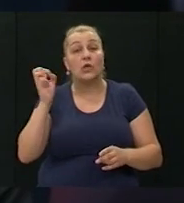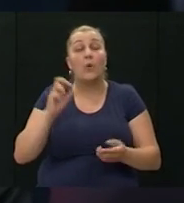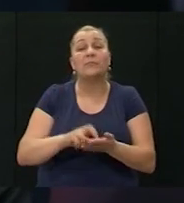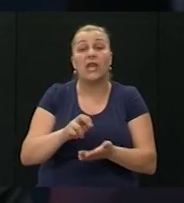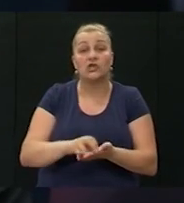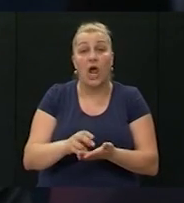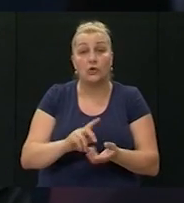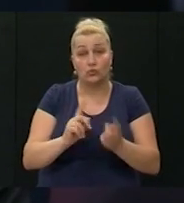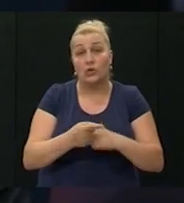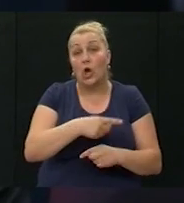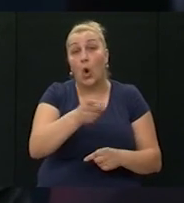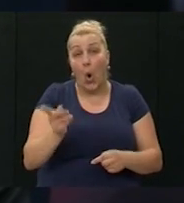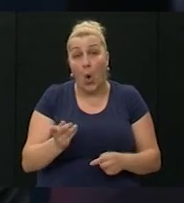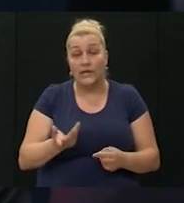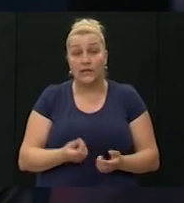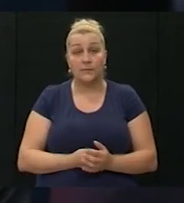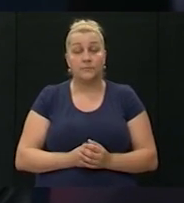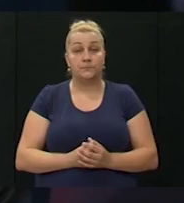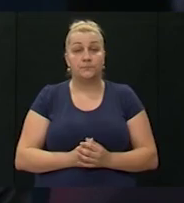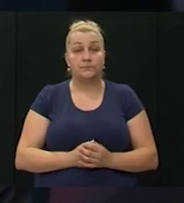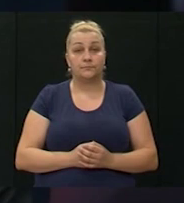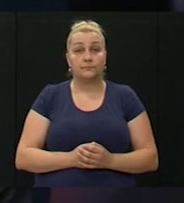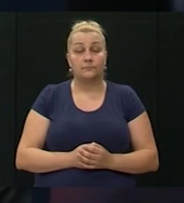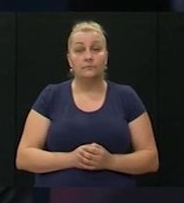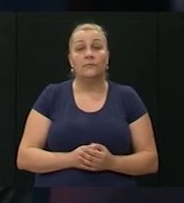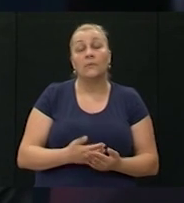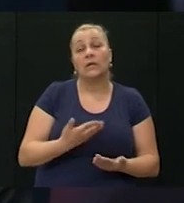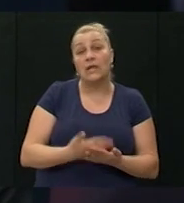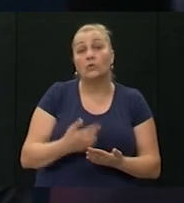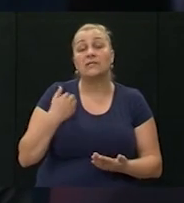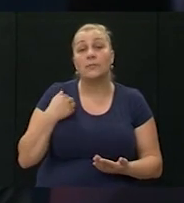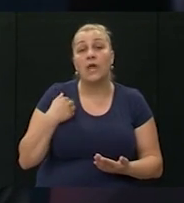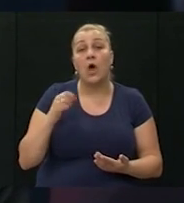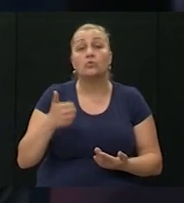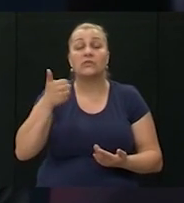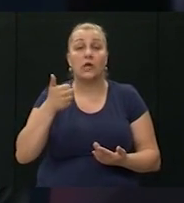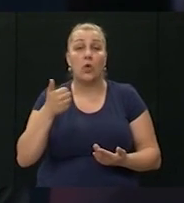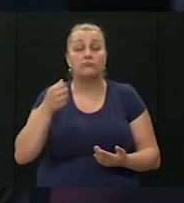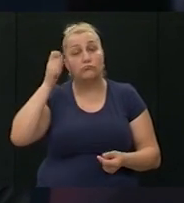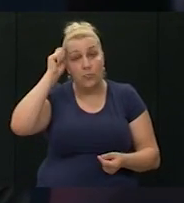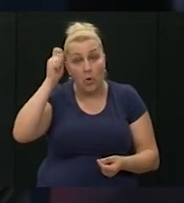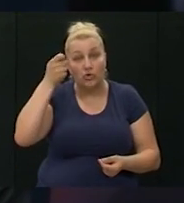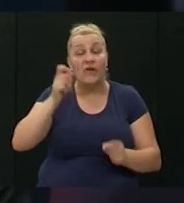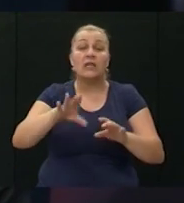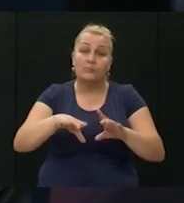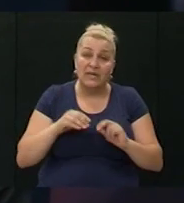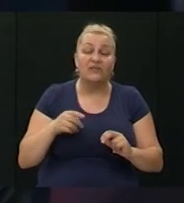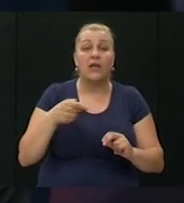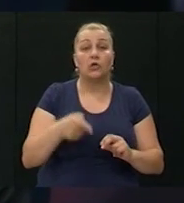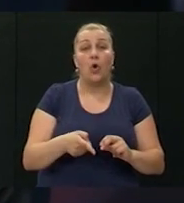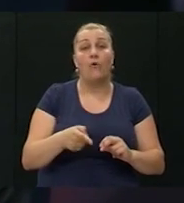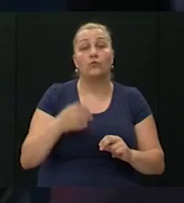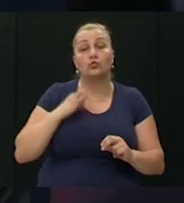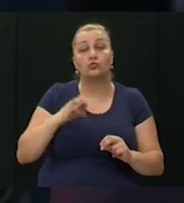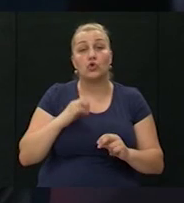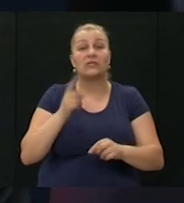nego one, realno, objektivno bih morao znati nešto više. Tako da sam ja uz jedan respekt prihvatio tu dužnost zapovjednika